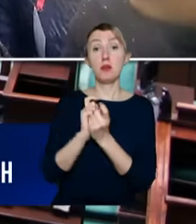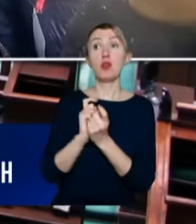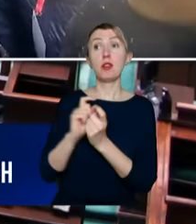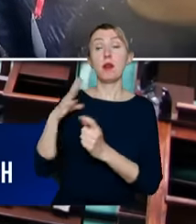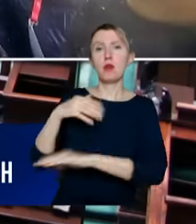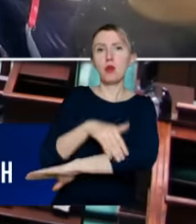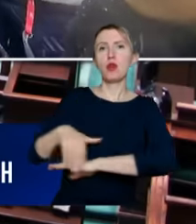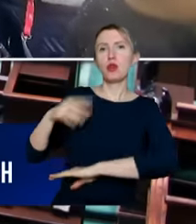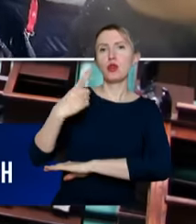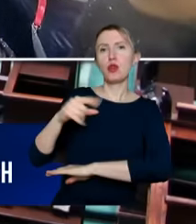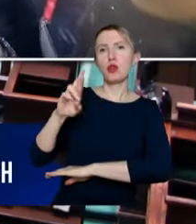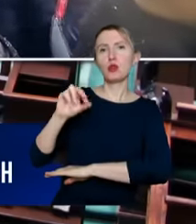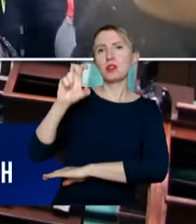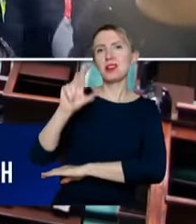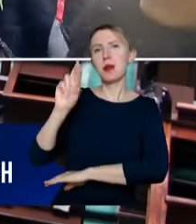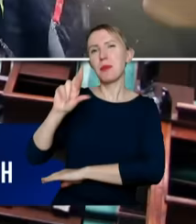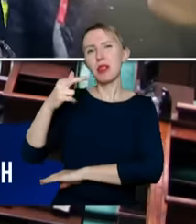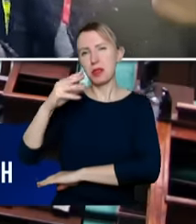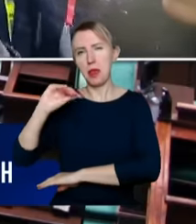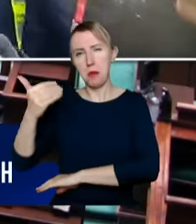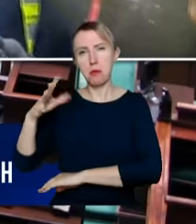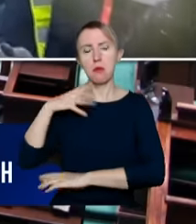Dorochusku, w Chrebennem, w